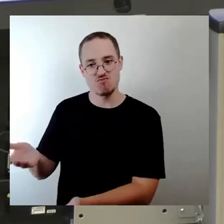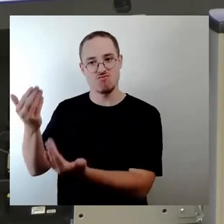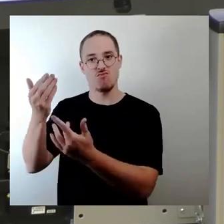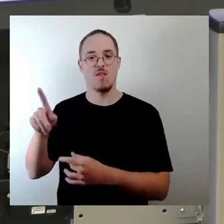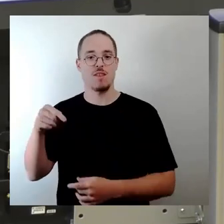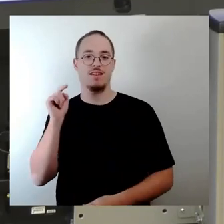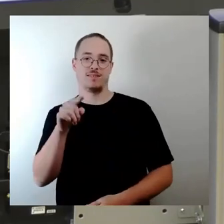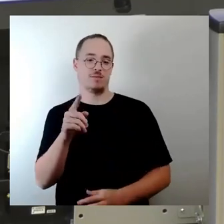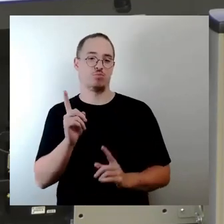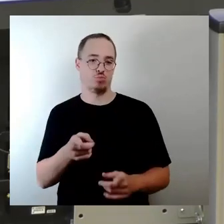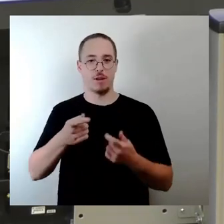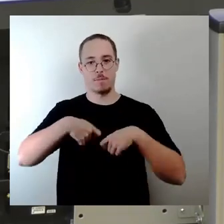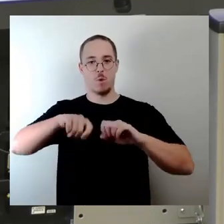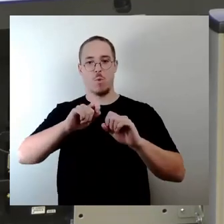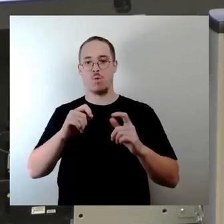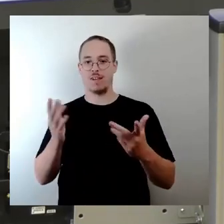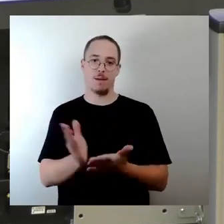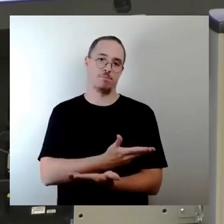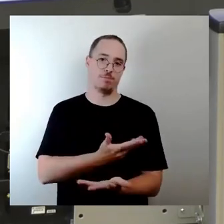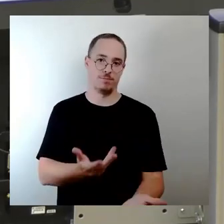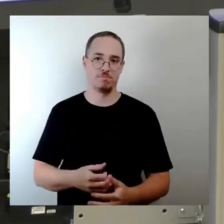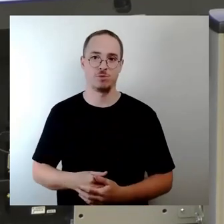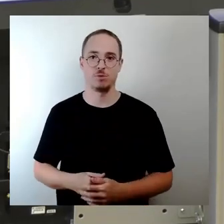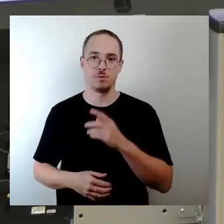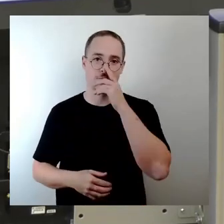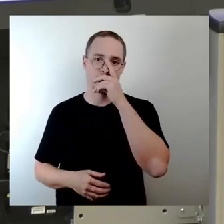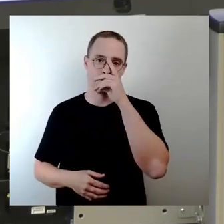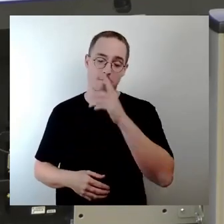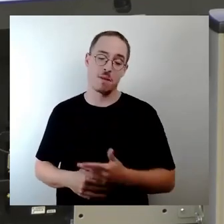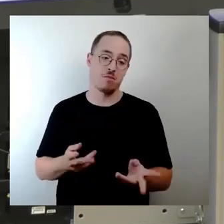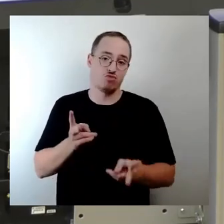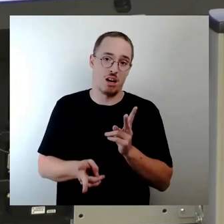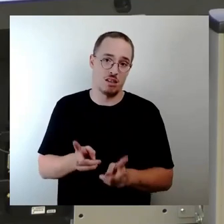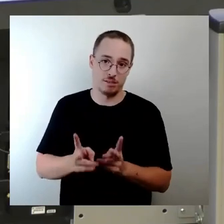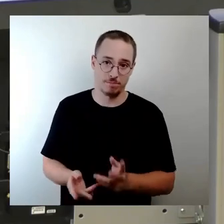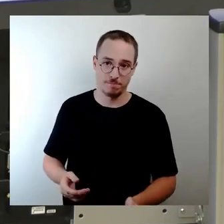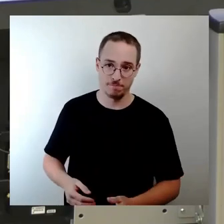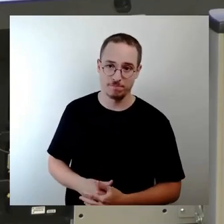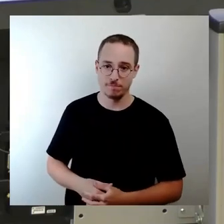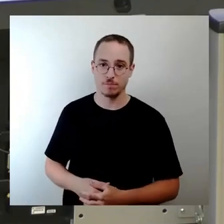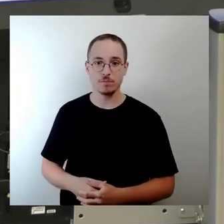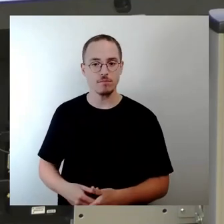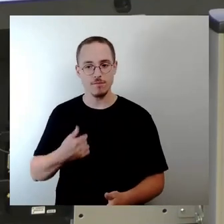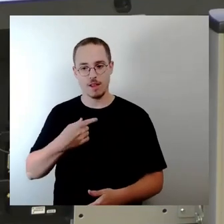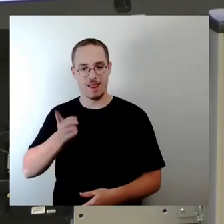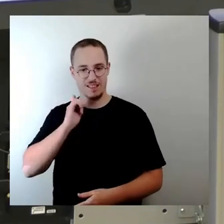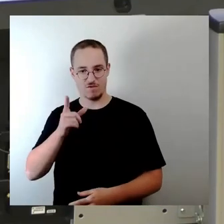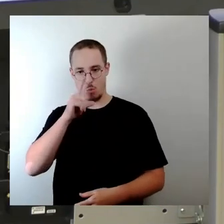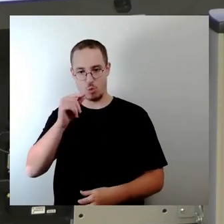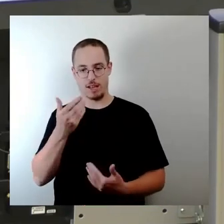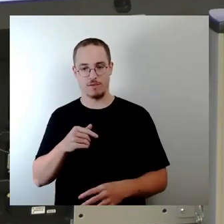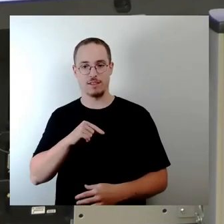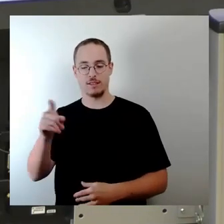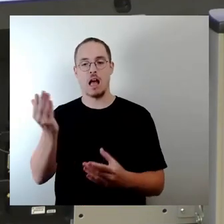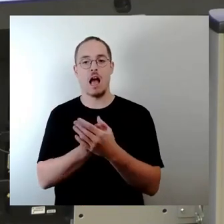diverse Duldungen auf den Weg gebracht. Und ich möchte dazu vielleicht auch noch einen Hinweis geben. Ich war ja zur Akteneinsicht letzte Woche Montag. Auch im Jahr